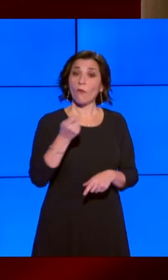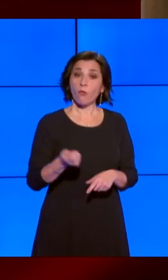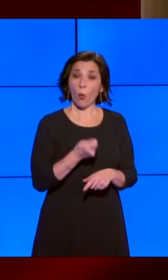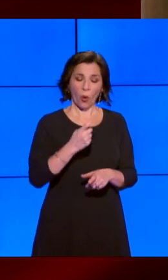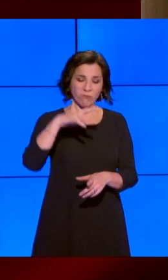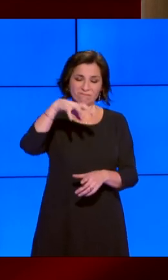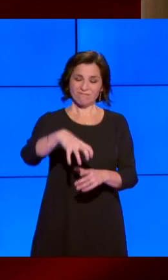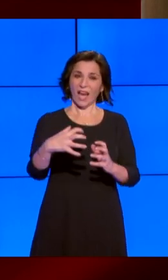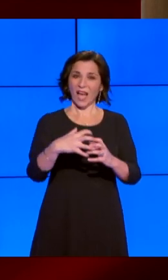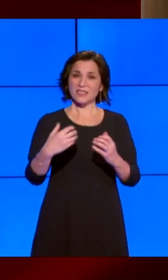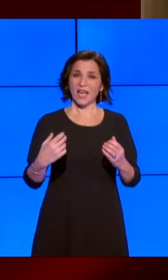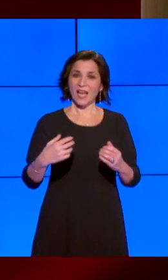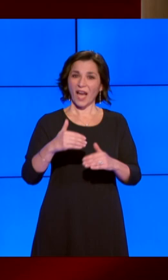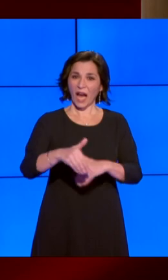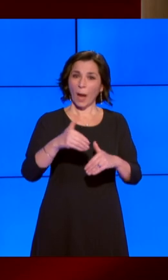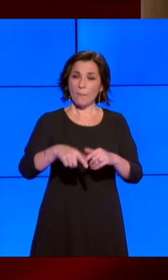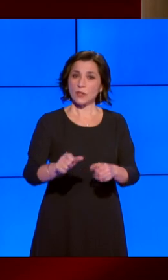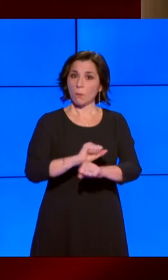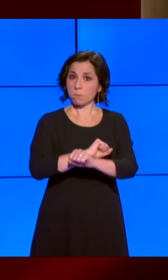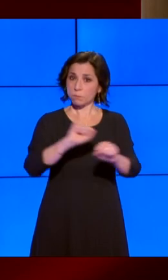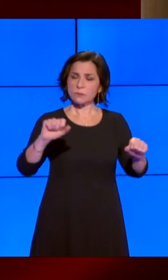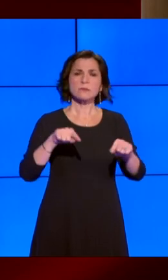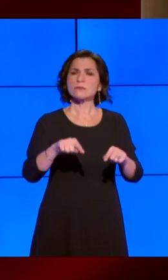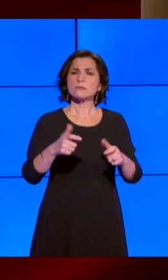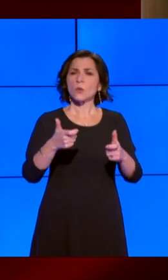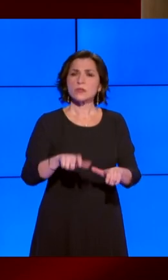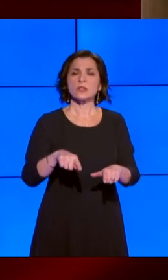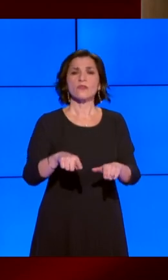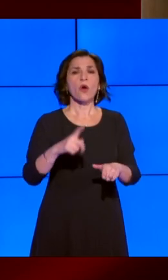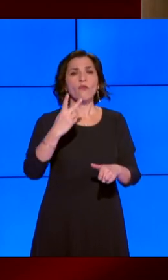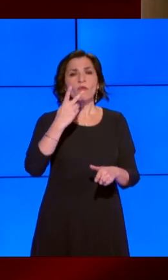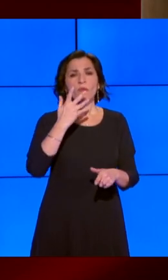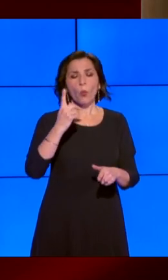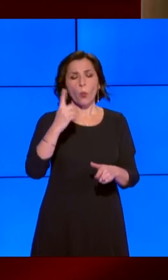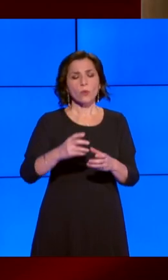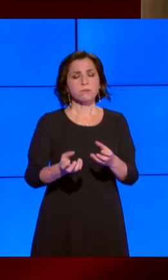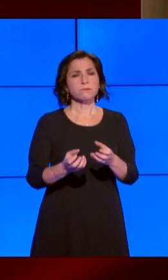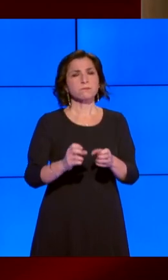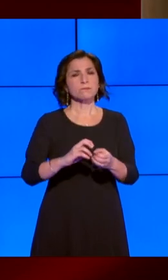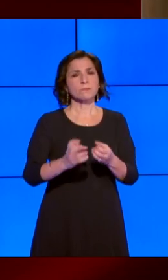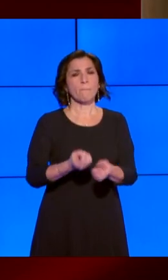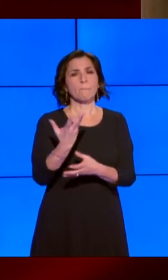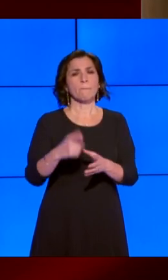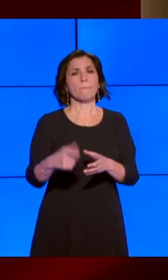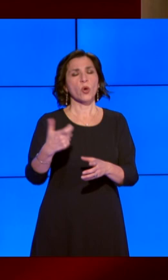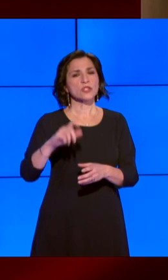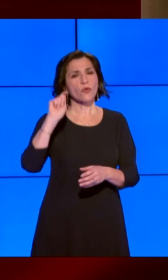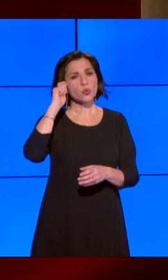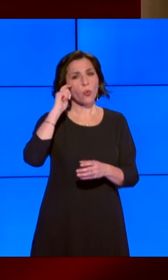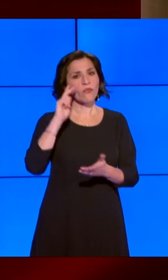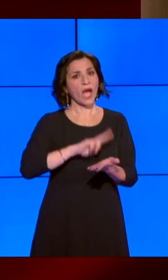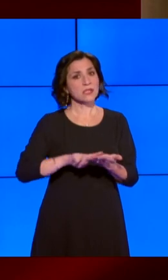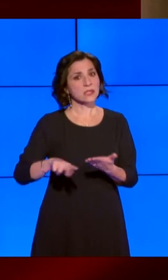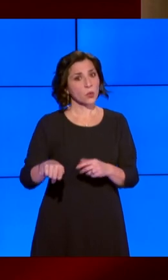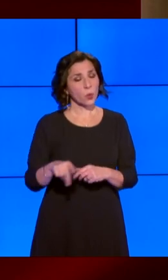cascina provocata per truffare l'assicurazione. nel ricordare per loro e